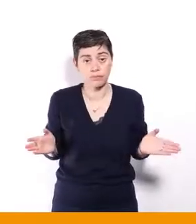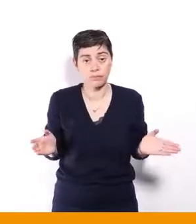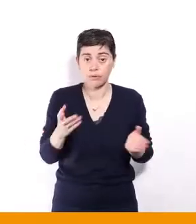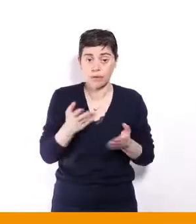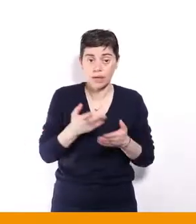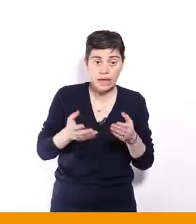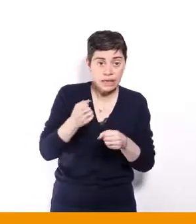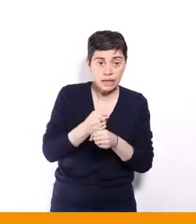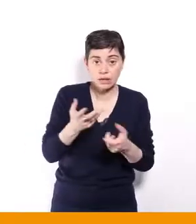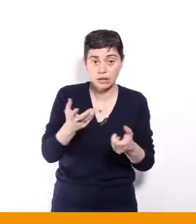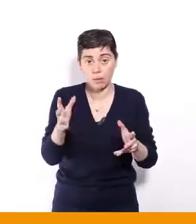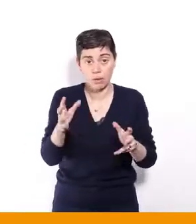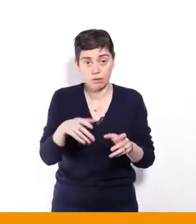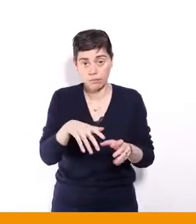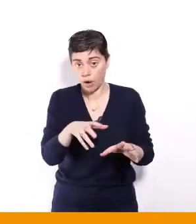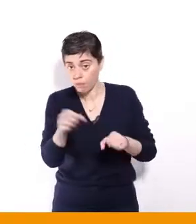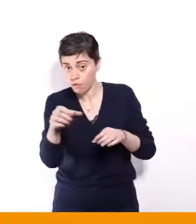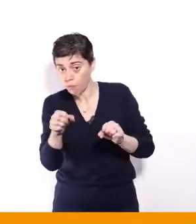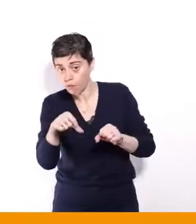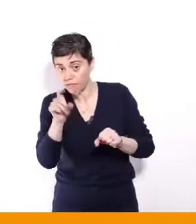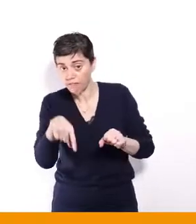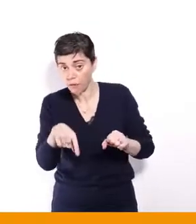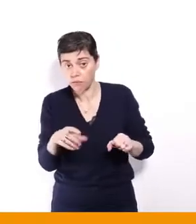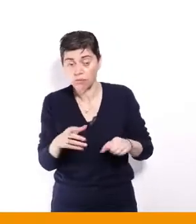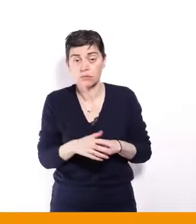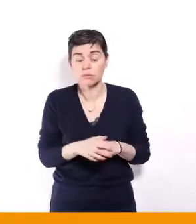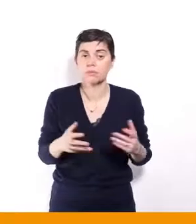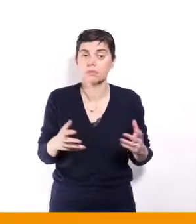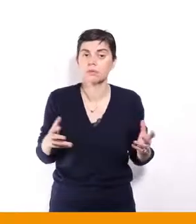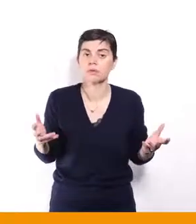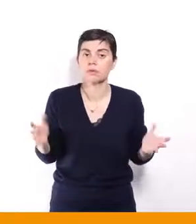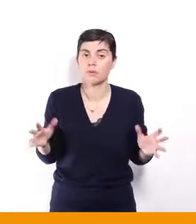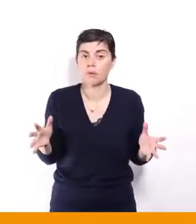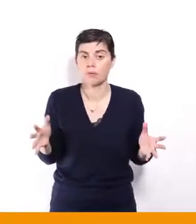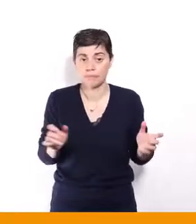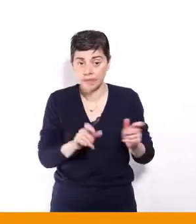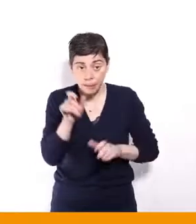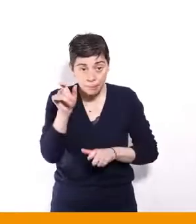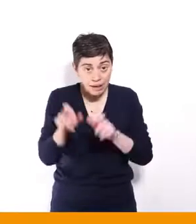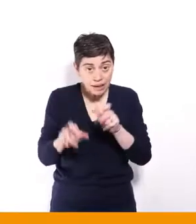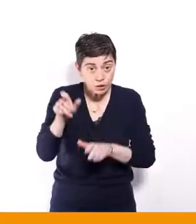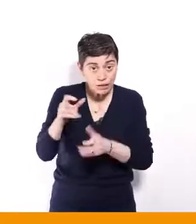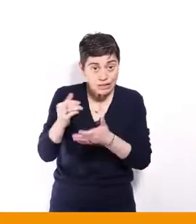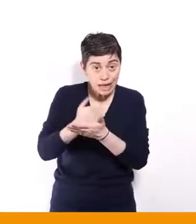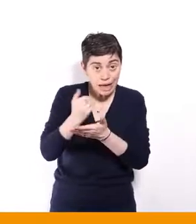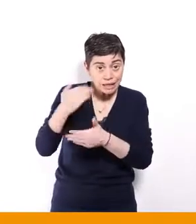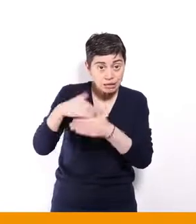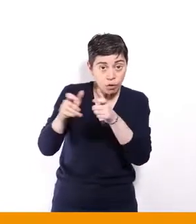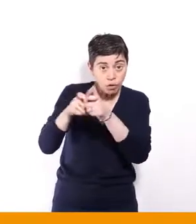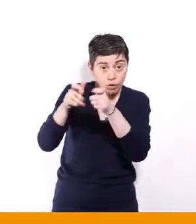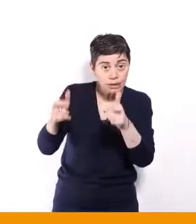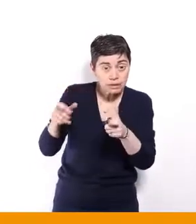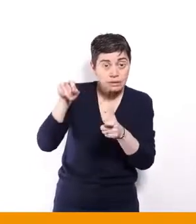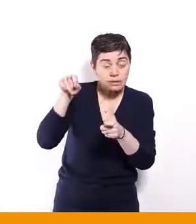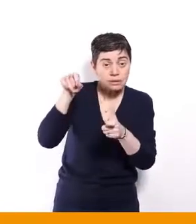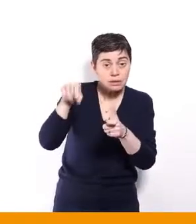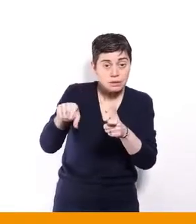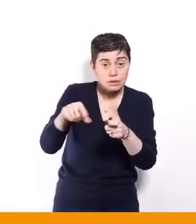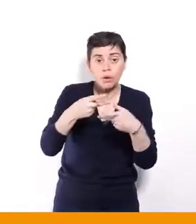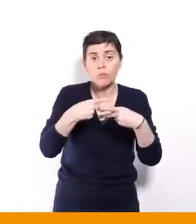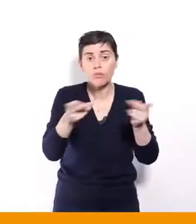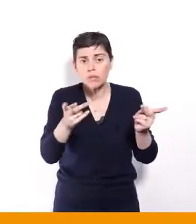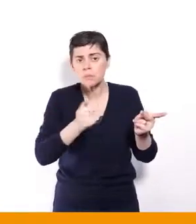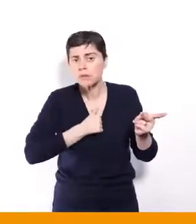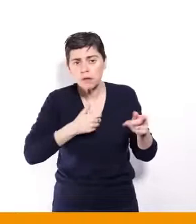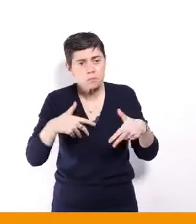embauches. Mais moi, je crois qu'il y une façon très simple de faire, c'est d'appeler les salariés dans toutes les entreprises, dans le public, dans le privé,